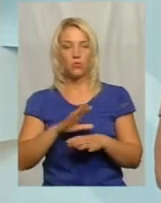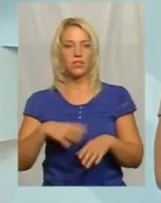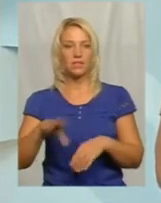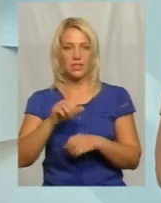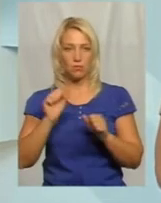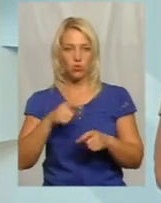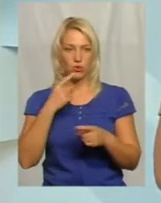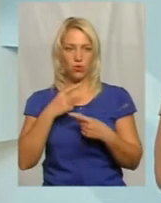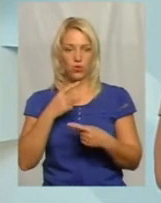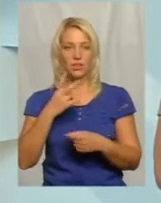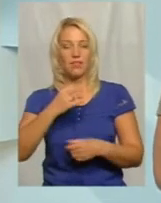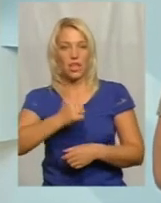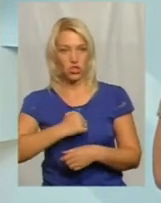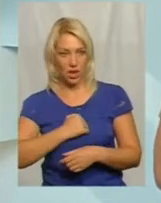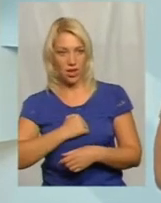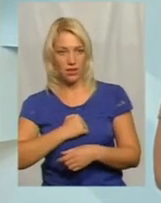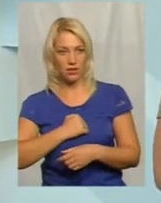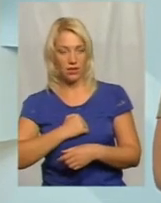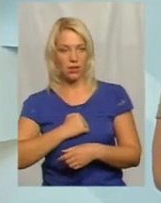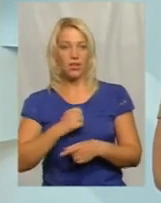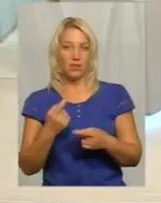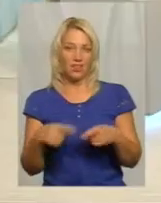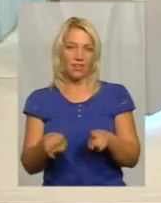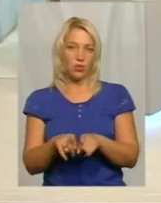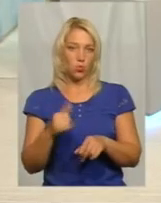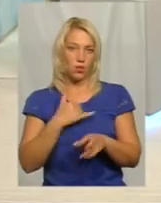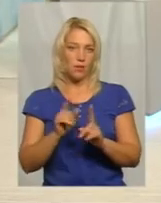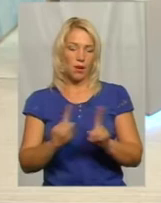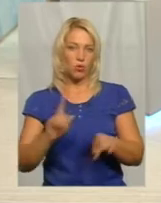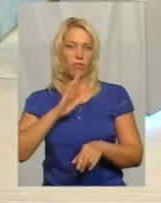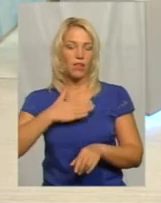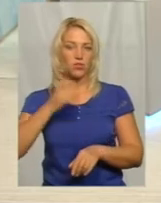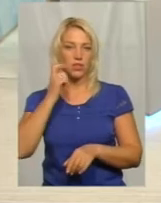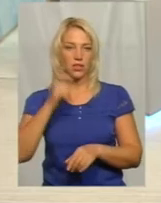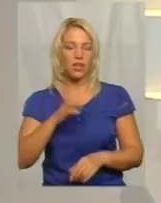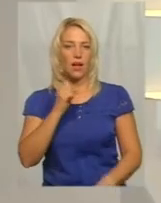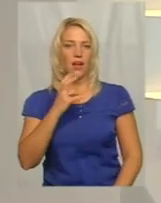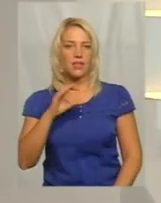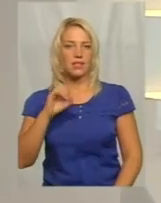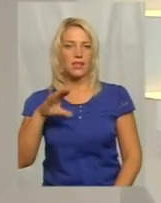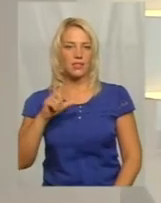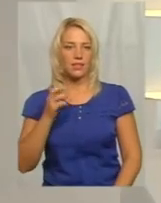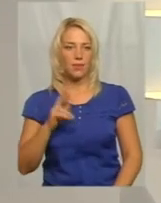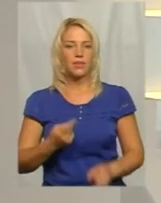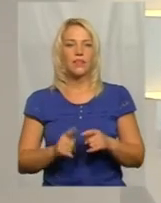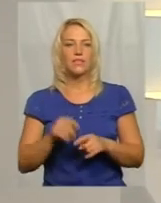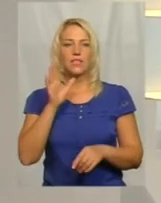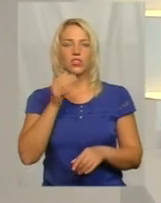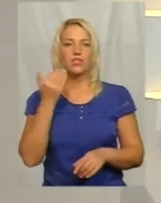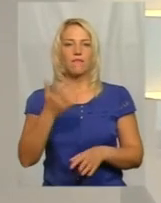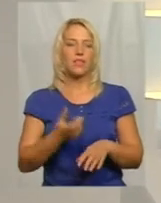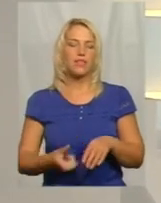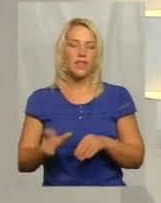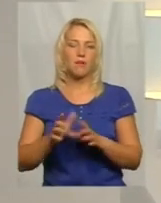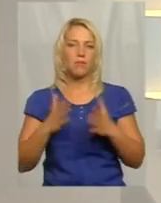про це говорити, на жаль. Чомусь парадокс в нашій країні такий. І, пані Анастасія, в цей час ви найбільше